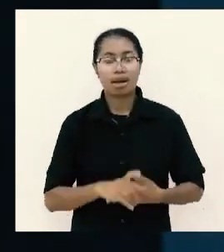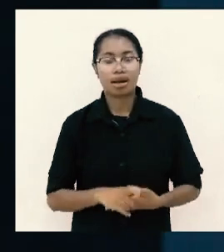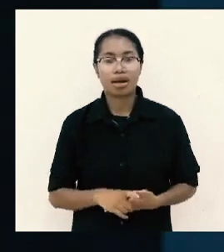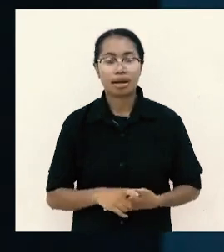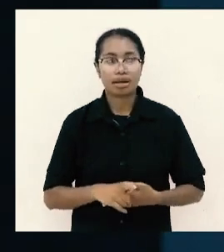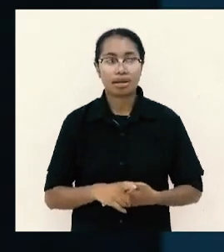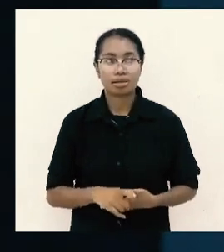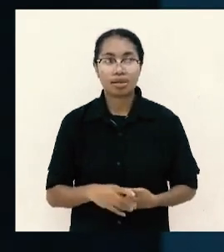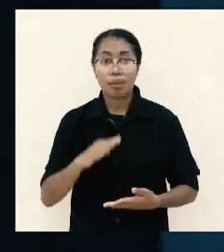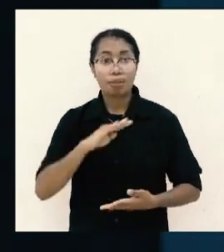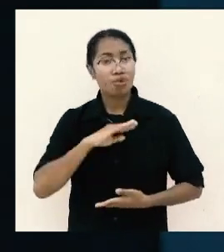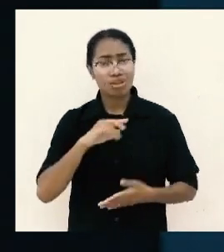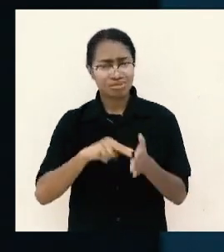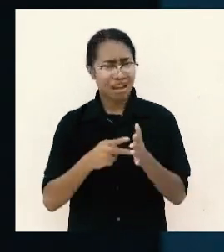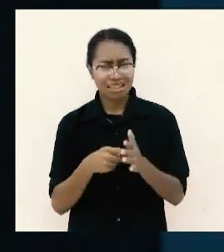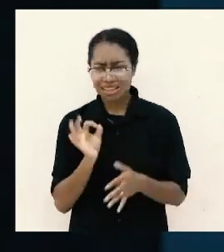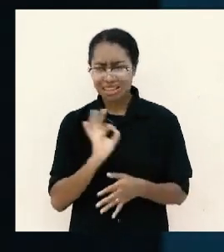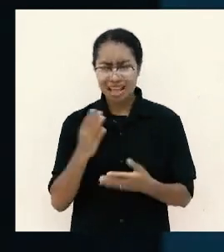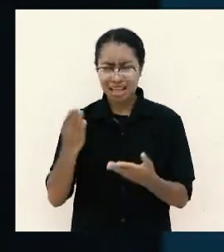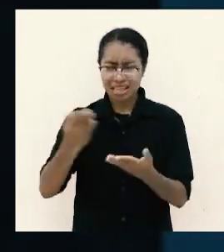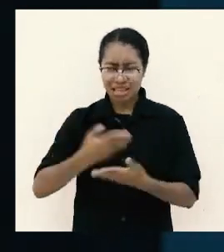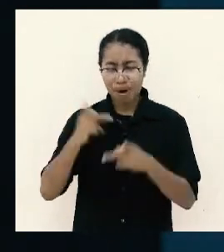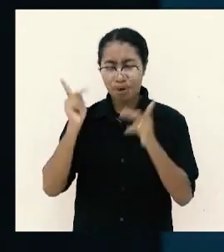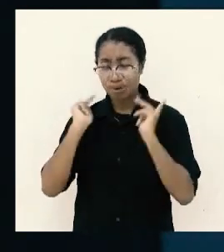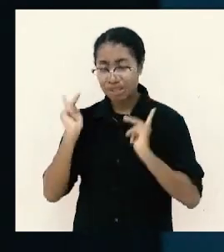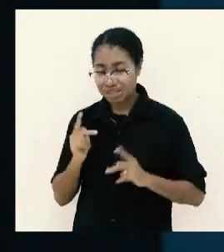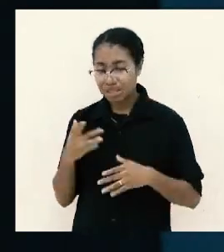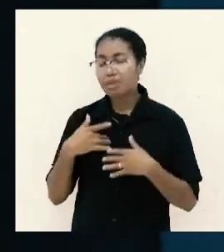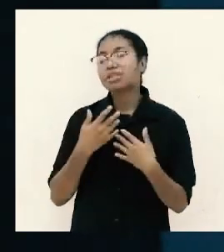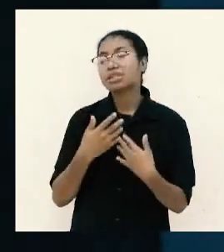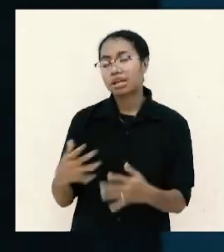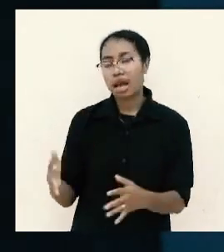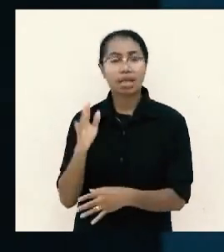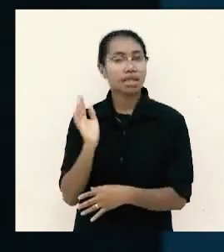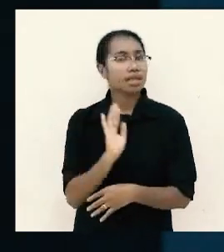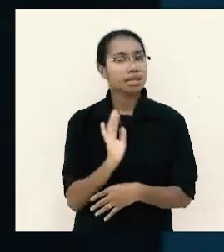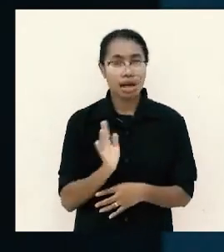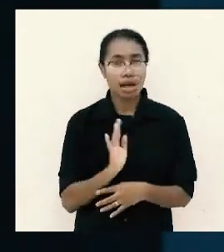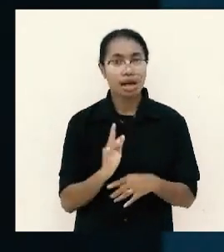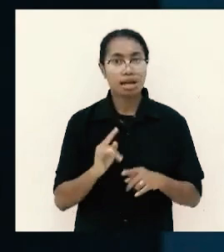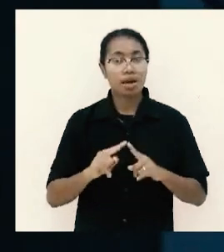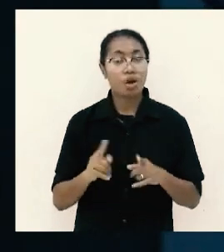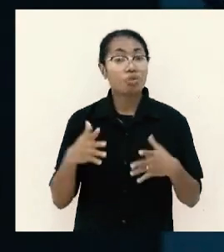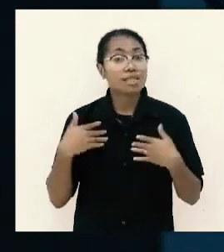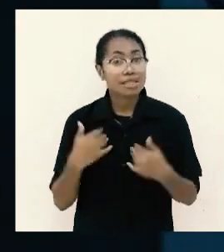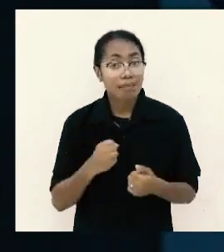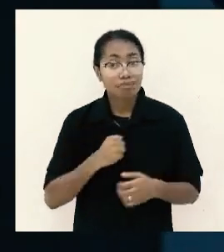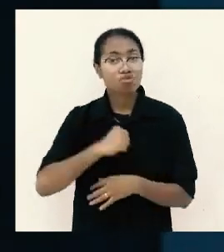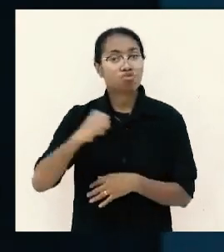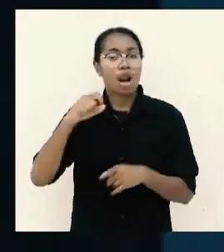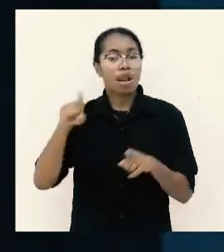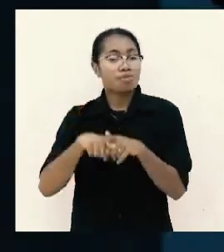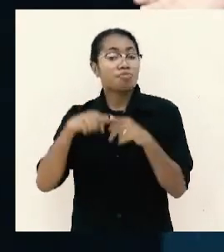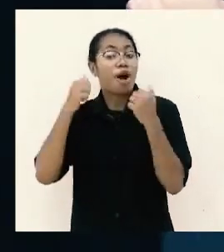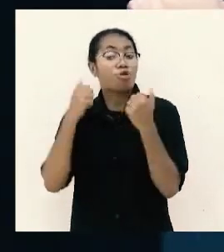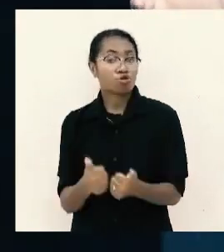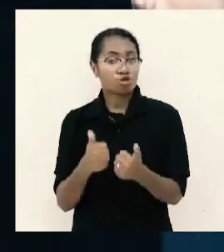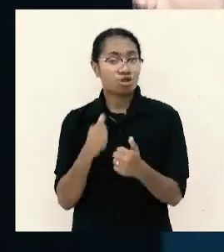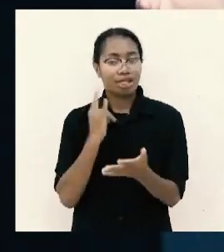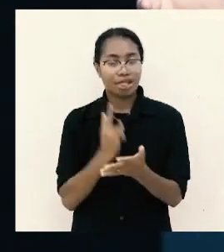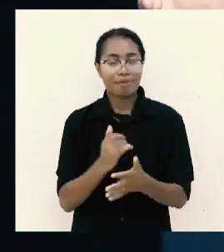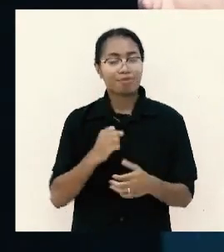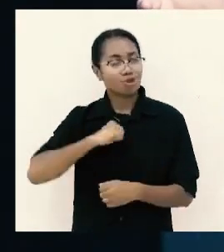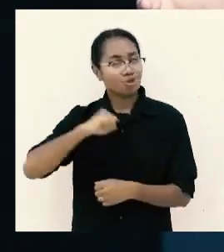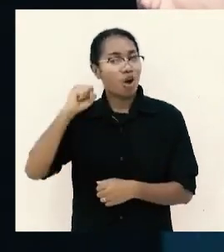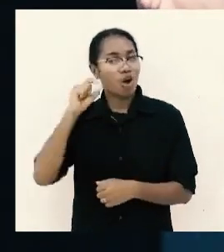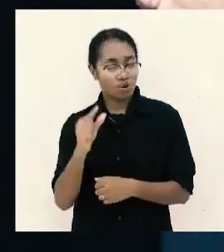puas bukan berarti menerima keadaan dan menyerah tidak kalau bisa berjuang untuk lebih baik berjuanglah untuk